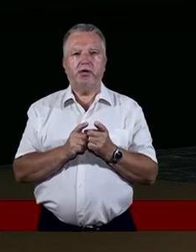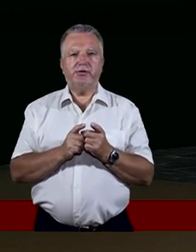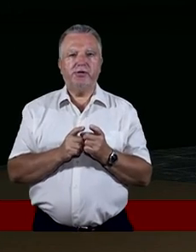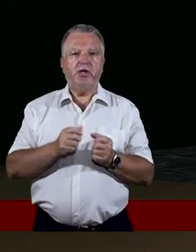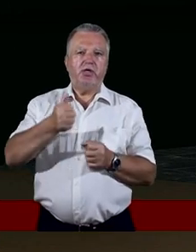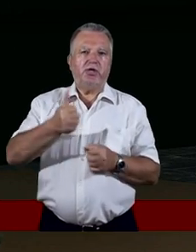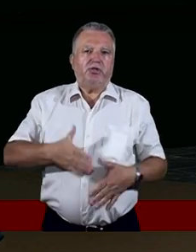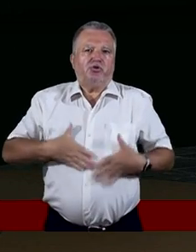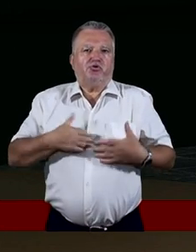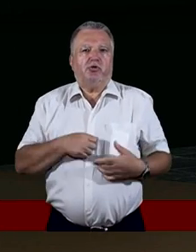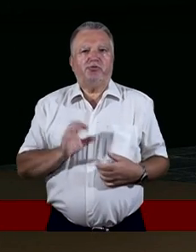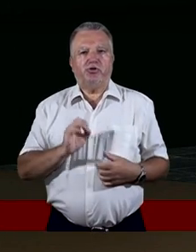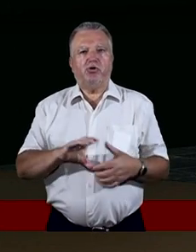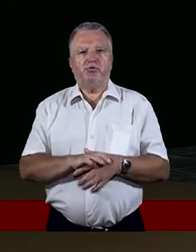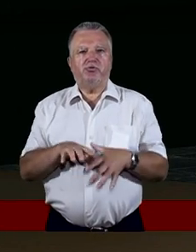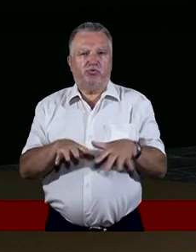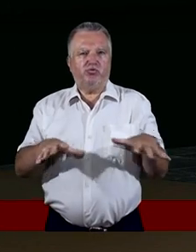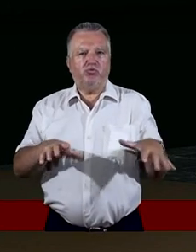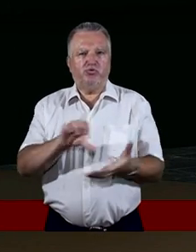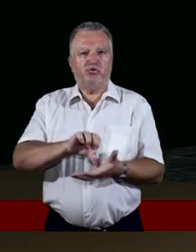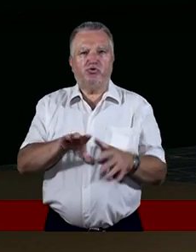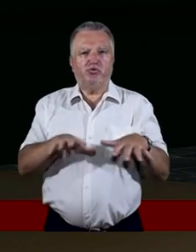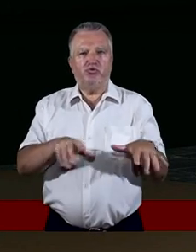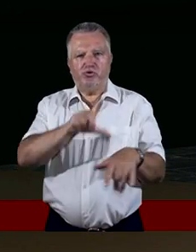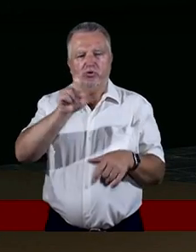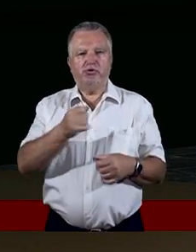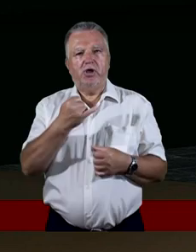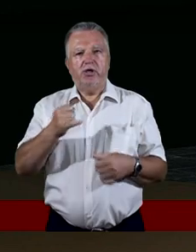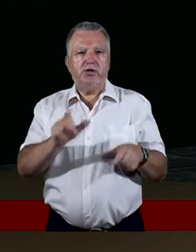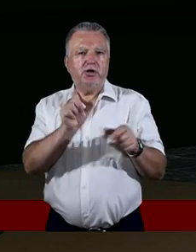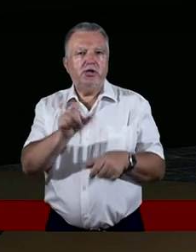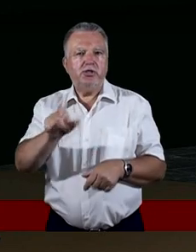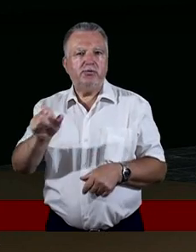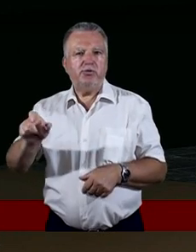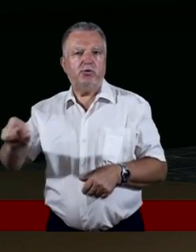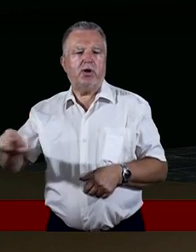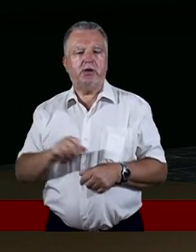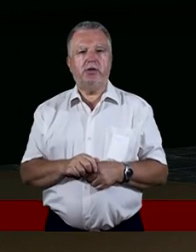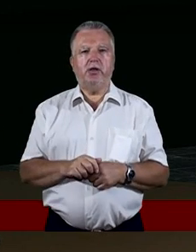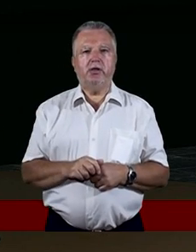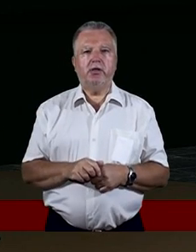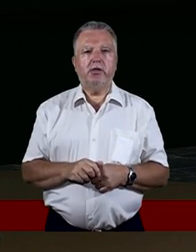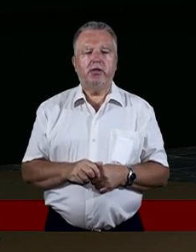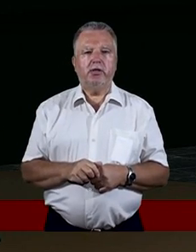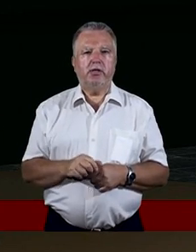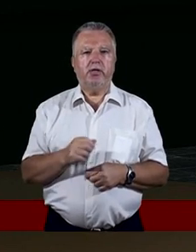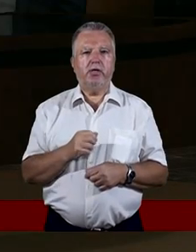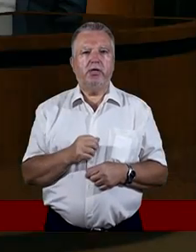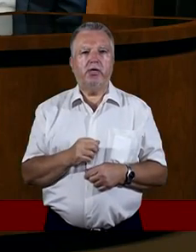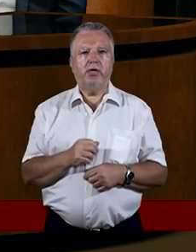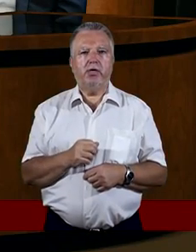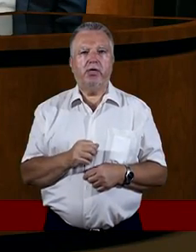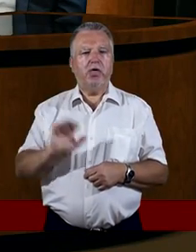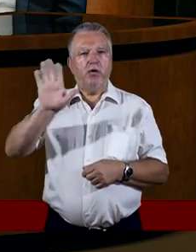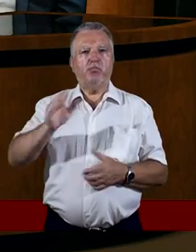wygłaszając mowy. Inni indywidualnie. Jeszcze inni są aktywni w jakichś misjach. Bóg